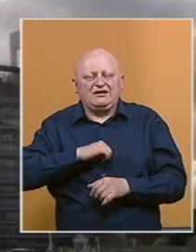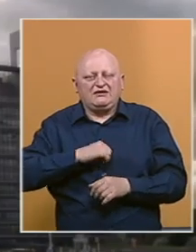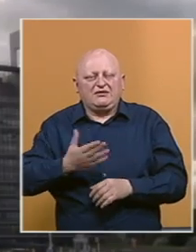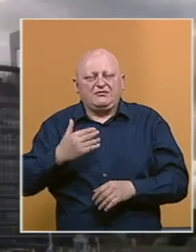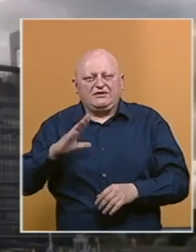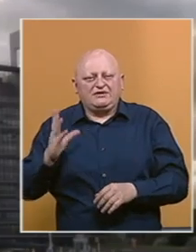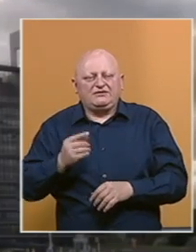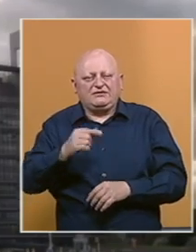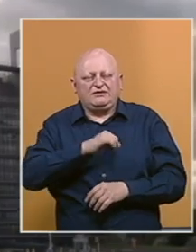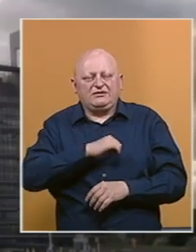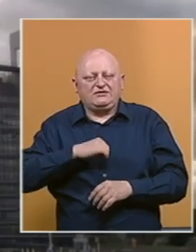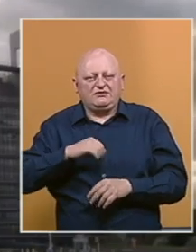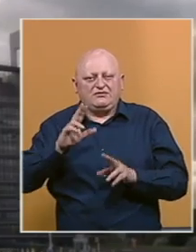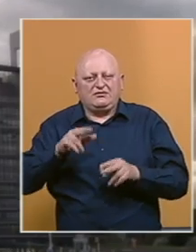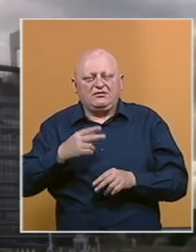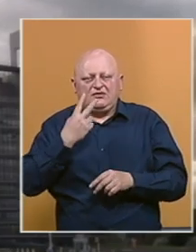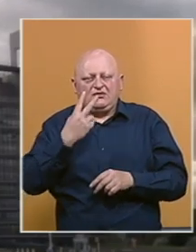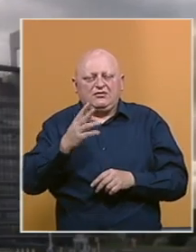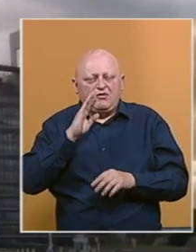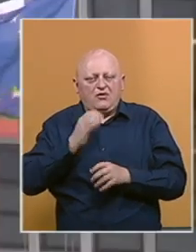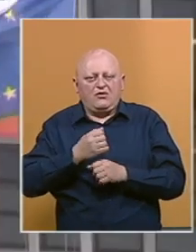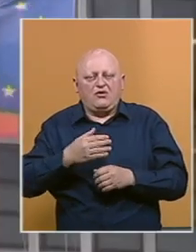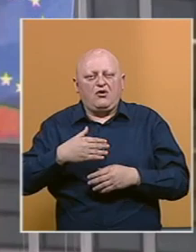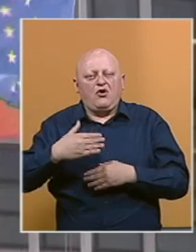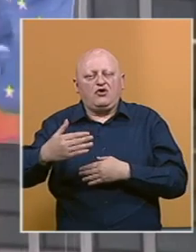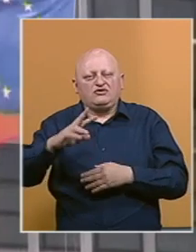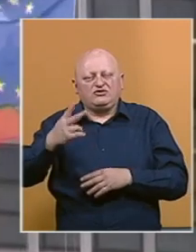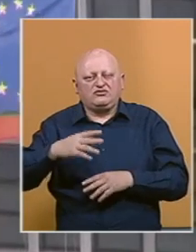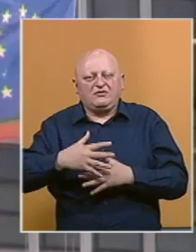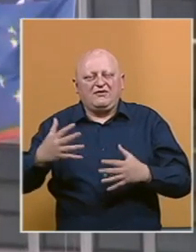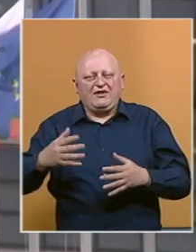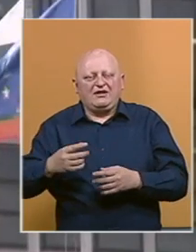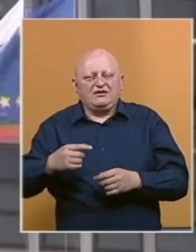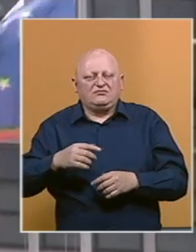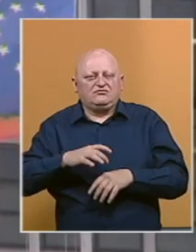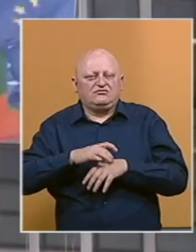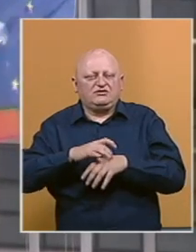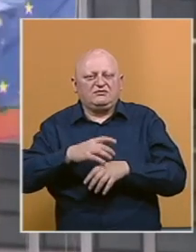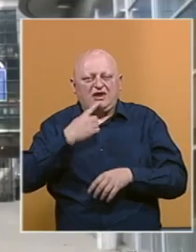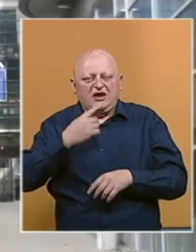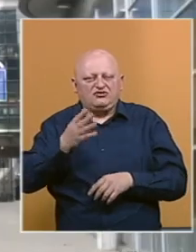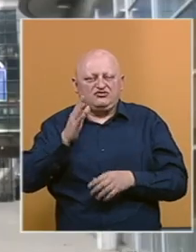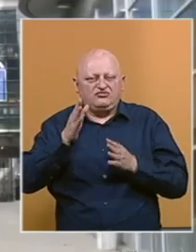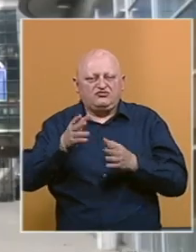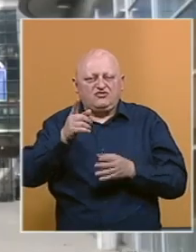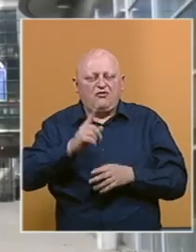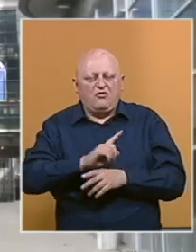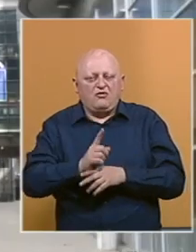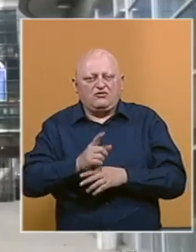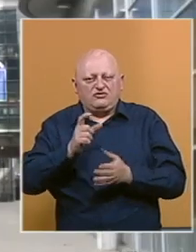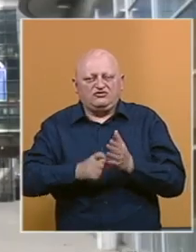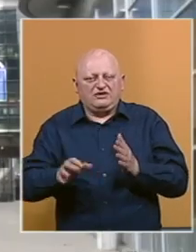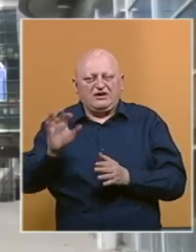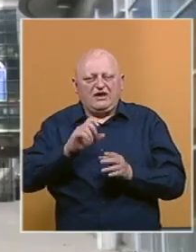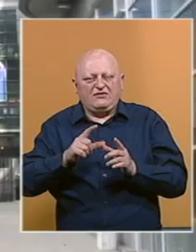Prije svega, ti interesi i pogledi k BiH zavise od odnosa sa drugim velikim silama, kažu upućeni. U ovom momentu članice